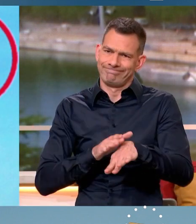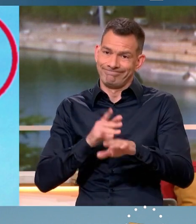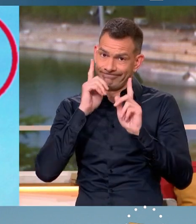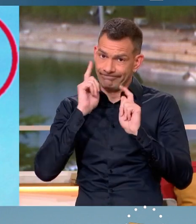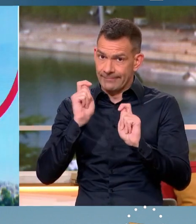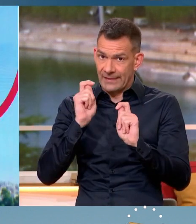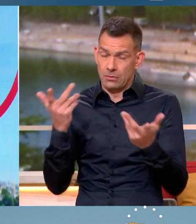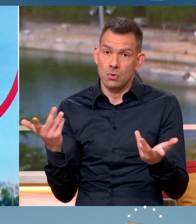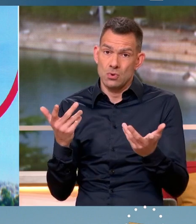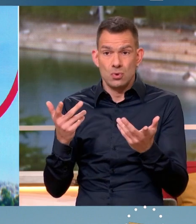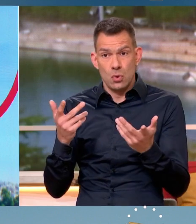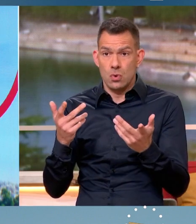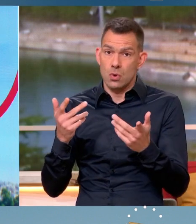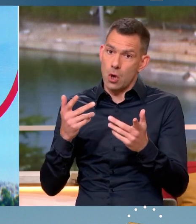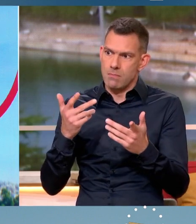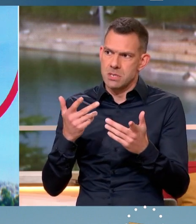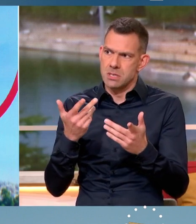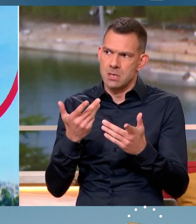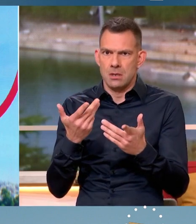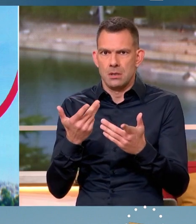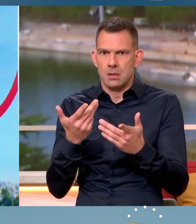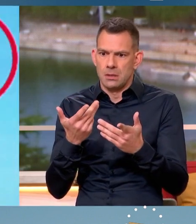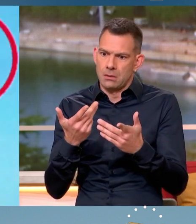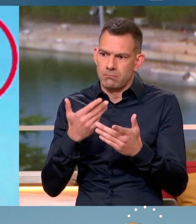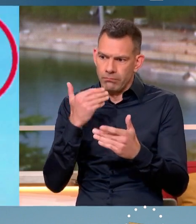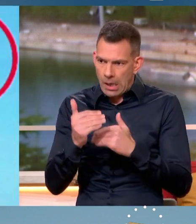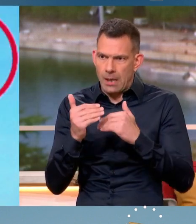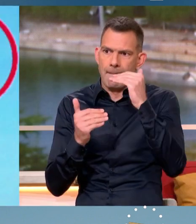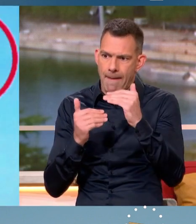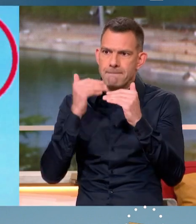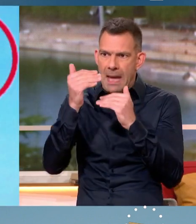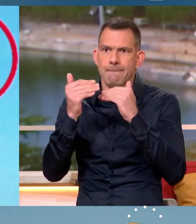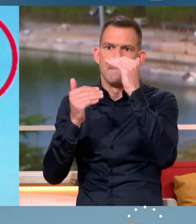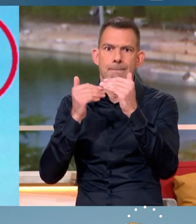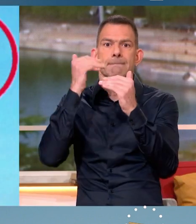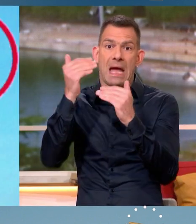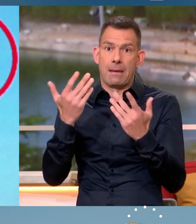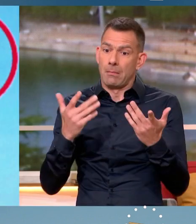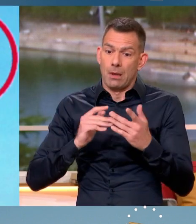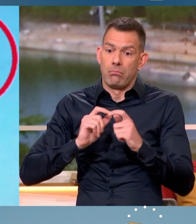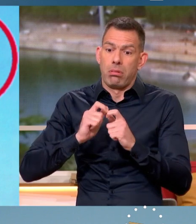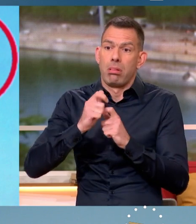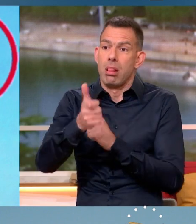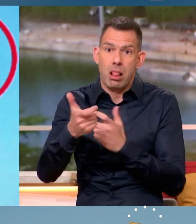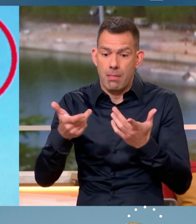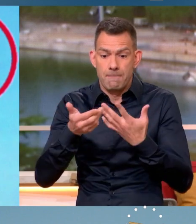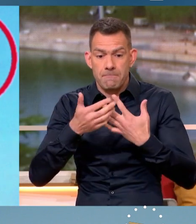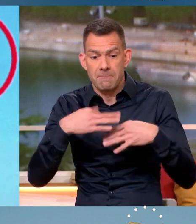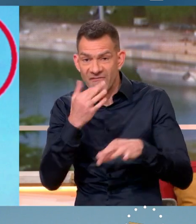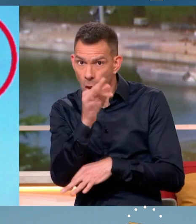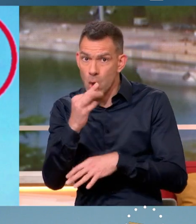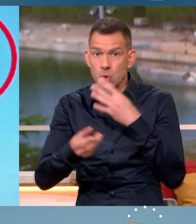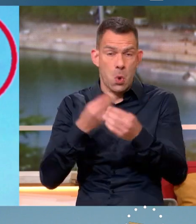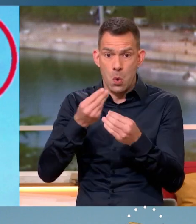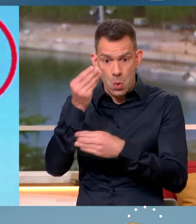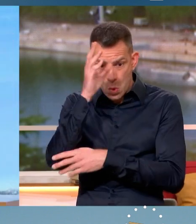de ne pas aller vers une surenchère et une escalade permanente qui feraient entrer notre pays ou qui feraient rentrer l'Europe dans